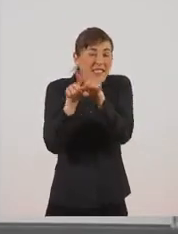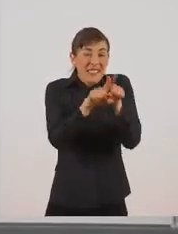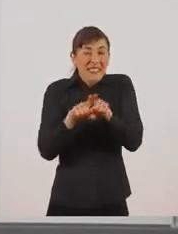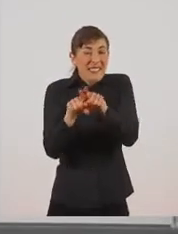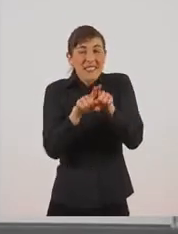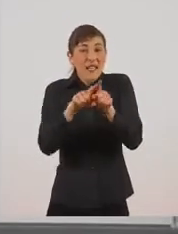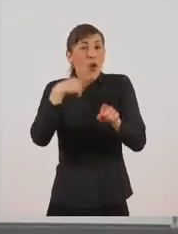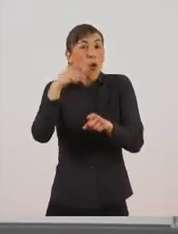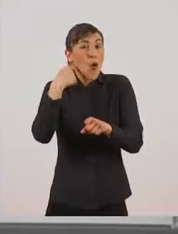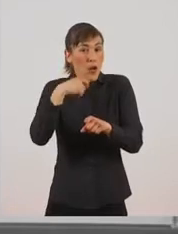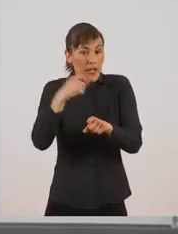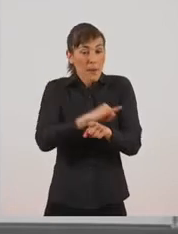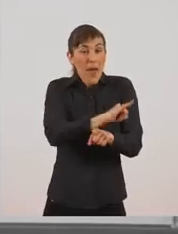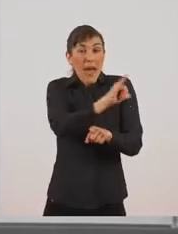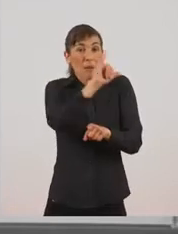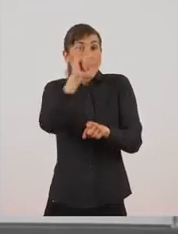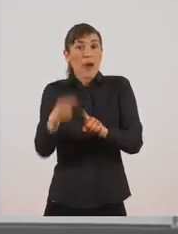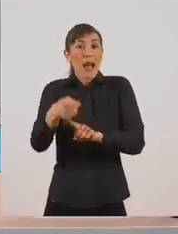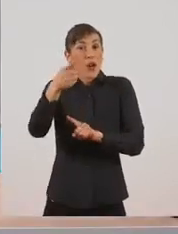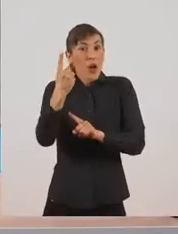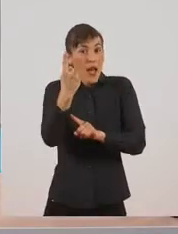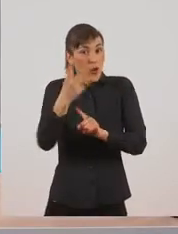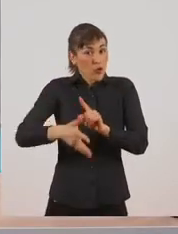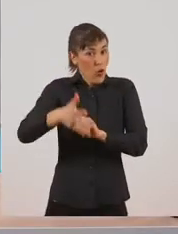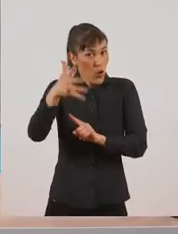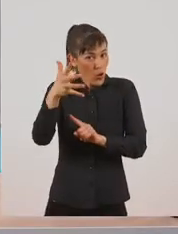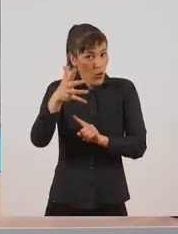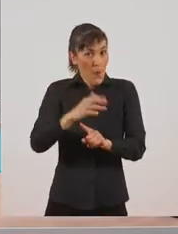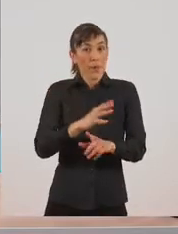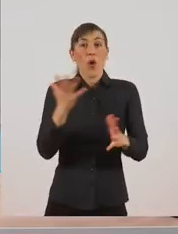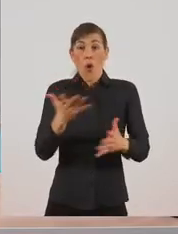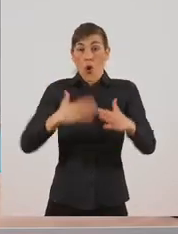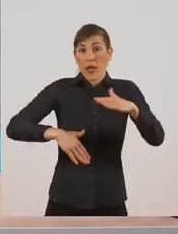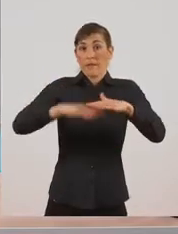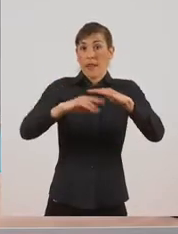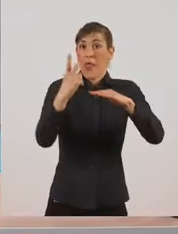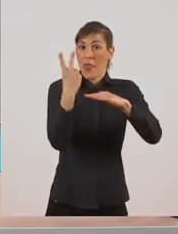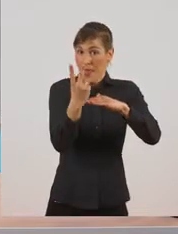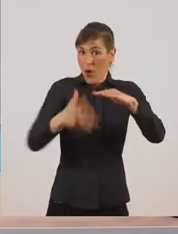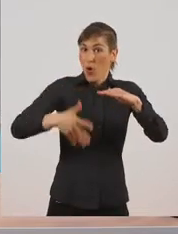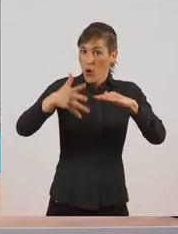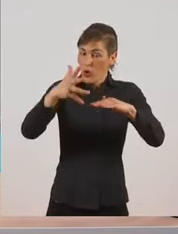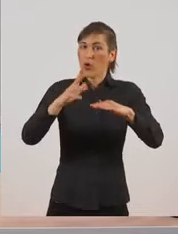έτος. Όταν γίνουν δύο χρονών τότε δημιουργούν τη δική τους οικογένεια.